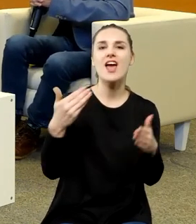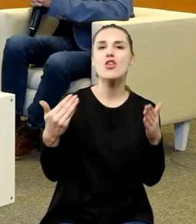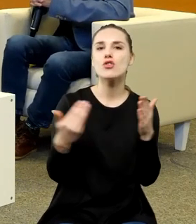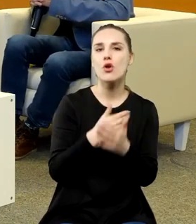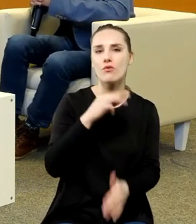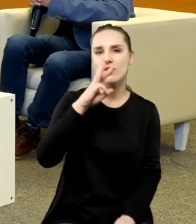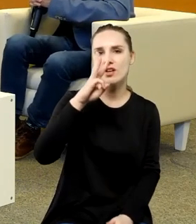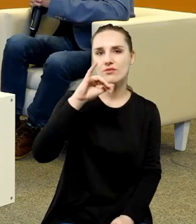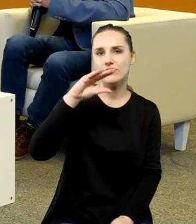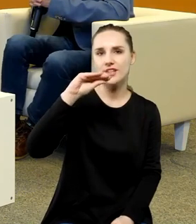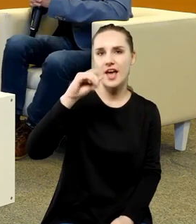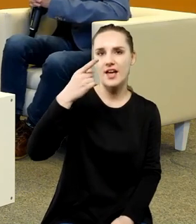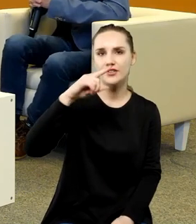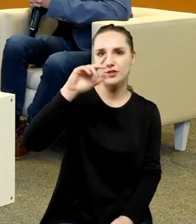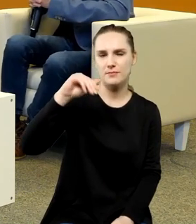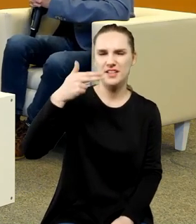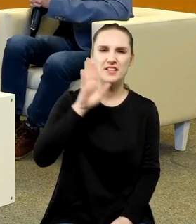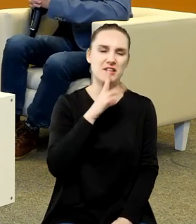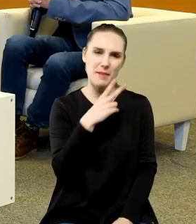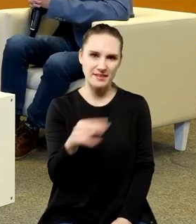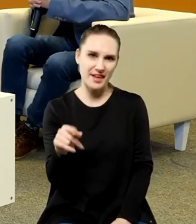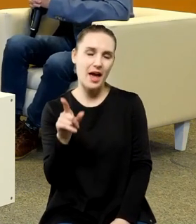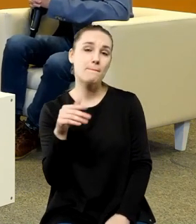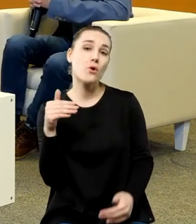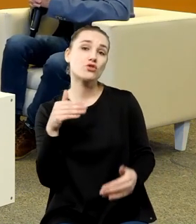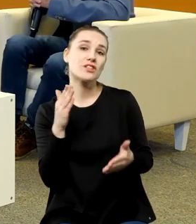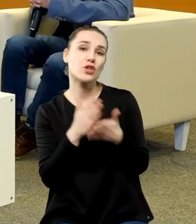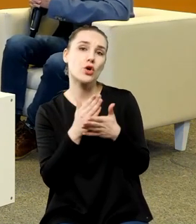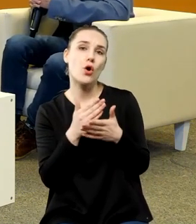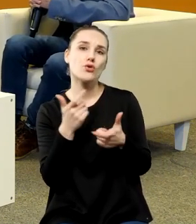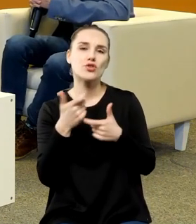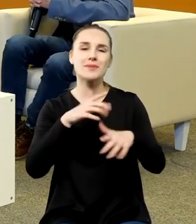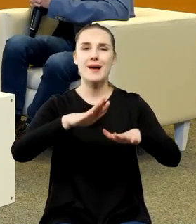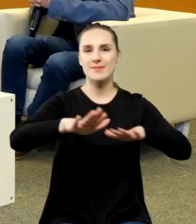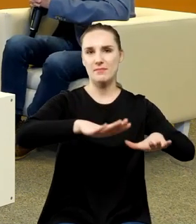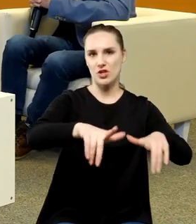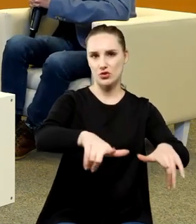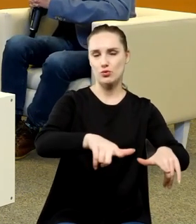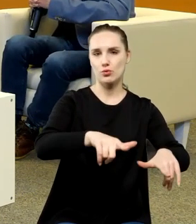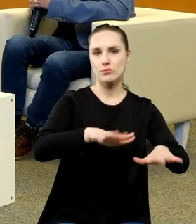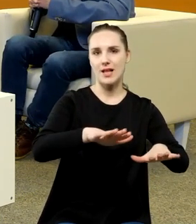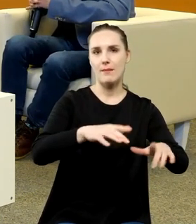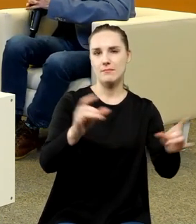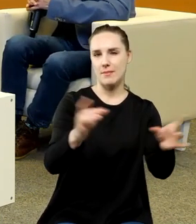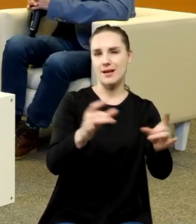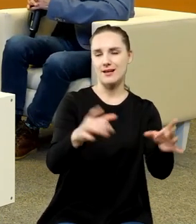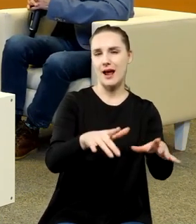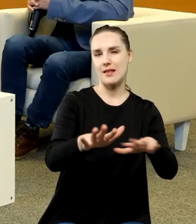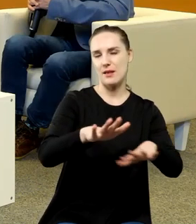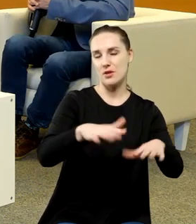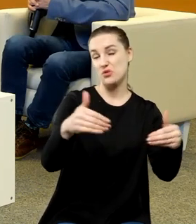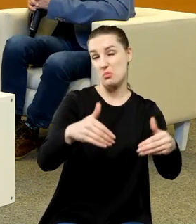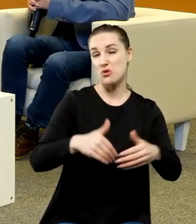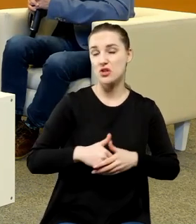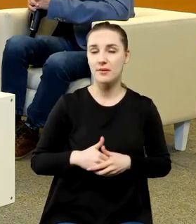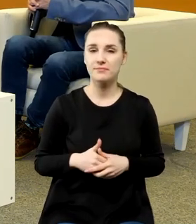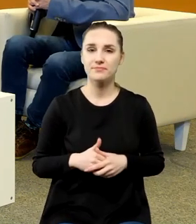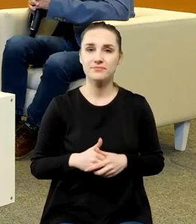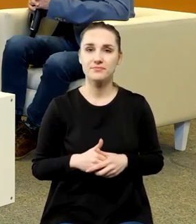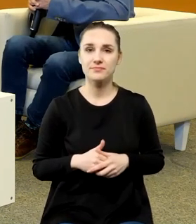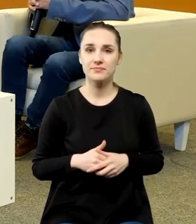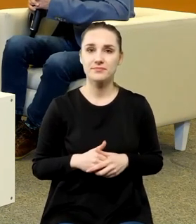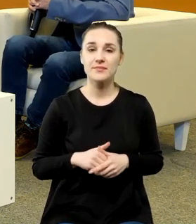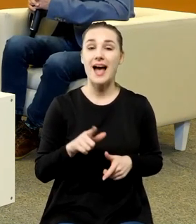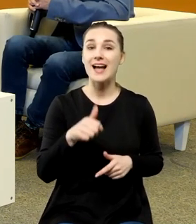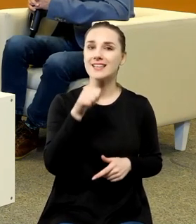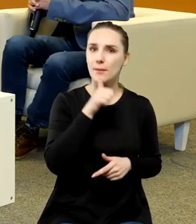być może tylko do zrobienia tego na miejscu do jakiegoś grania w nią na miejscu ale zdecydowanie